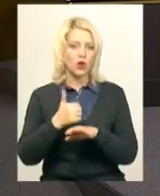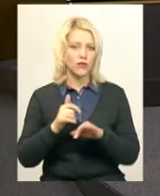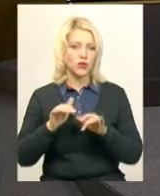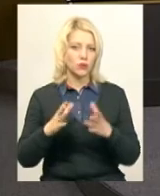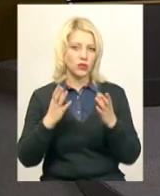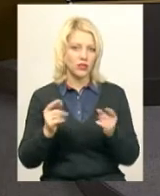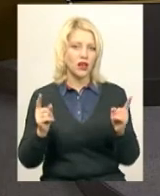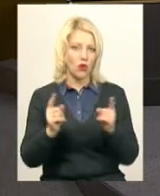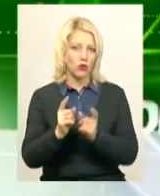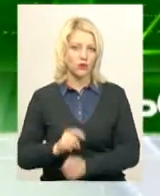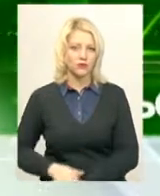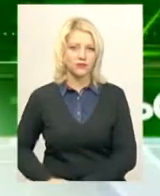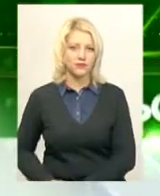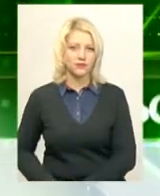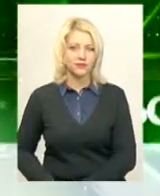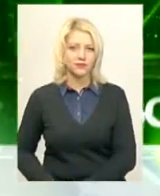події дня.